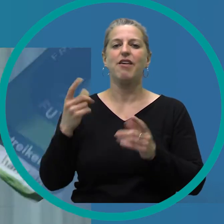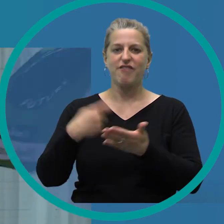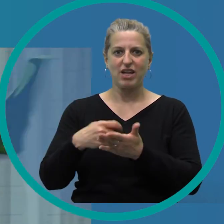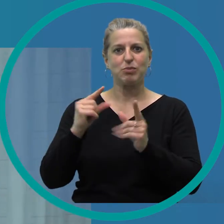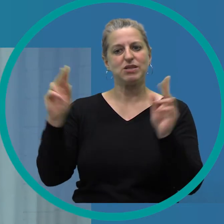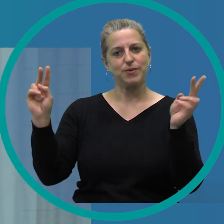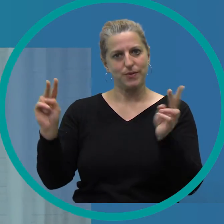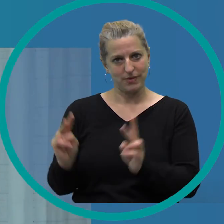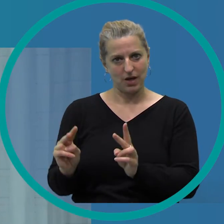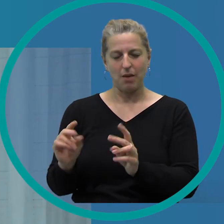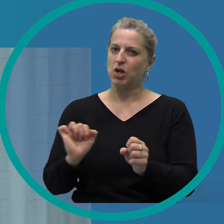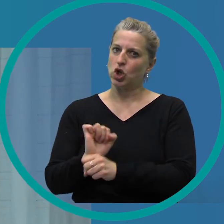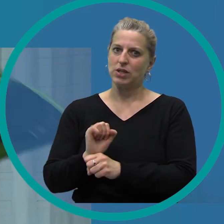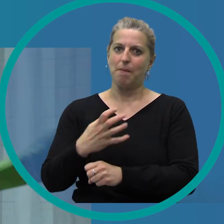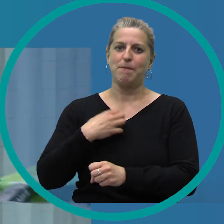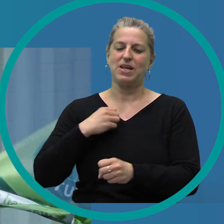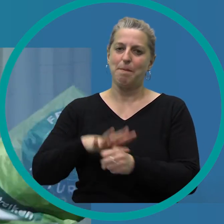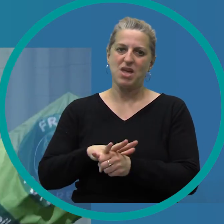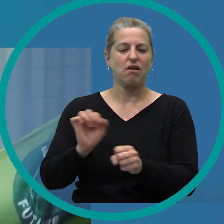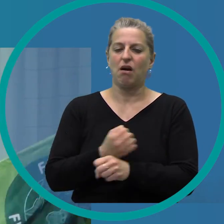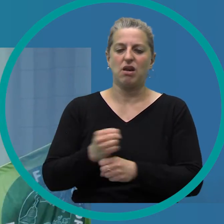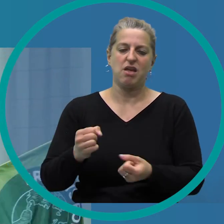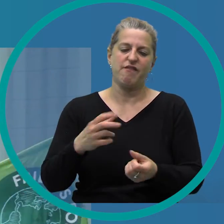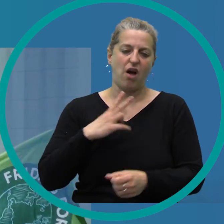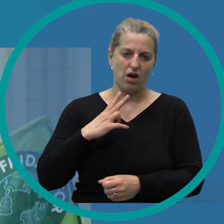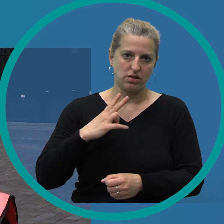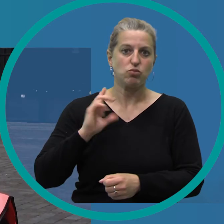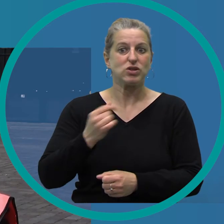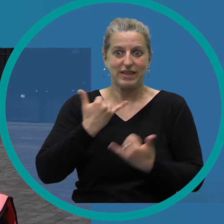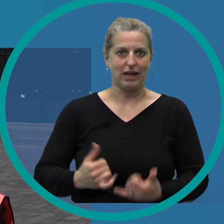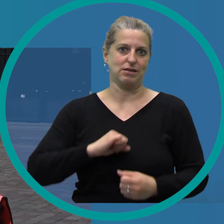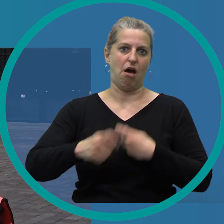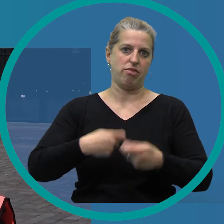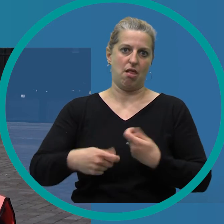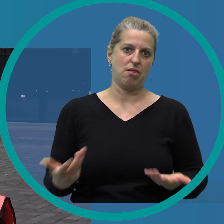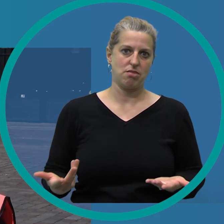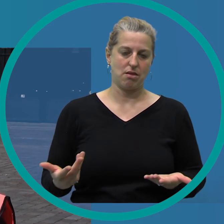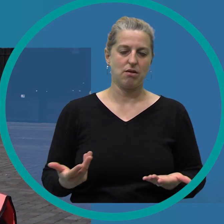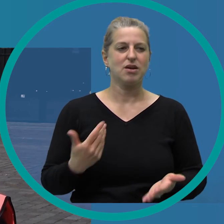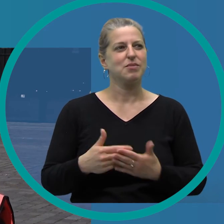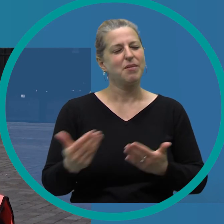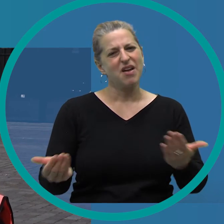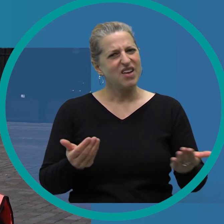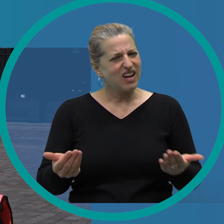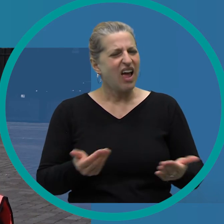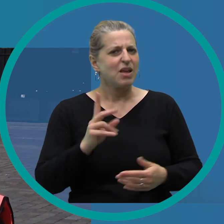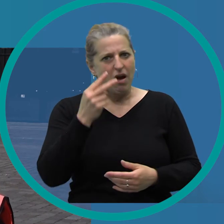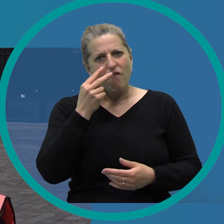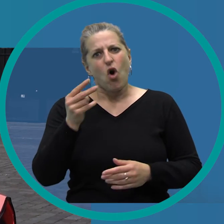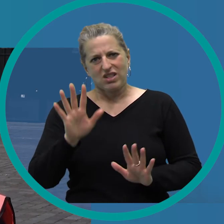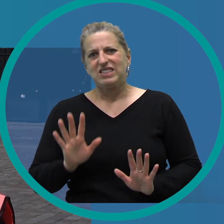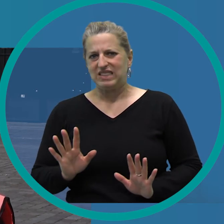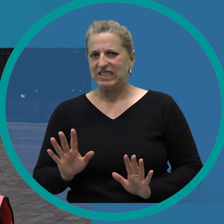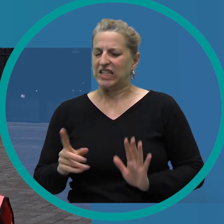sinken, dürfe man nicht auf so etwas wie eine Pandemie warten, sondern müsse sofort handeln. Wir sind bei solchen Vergleichen immer